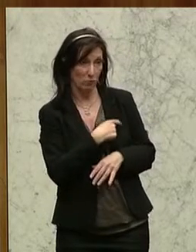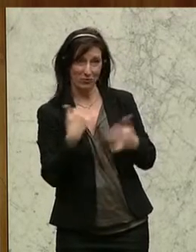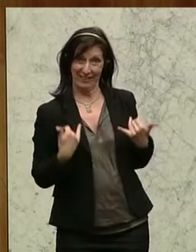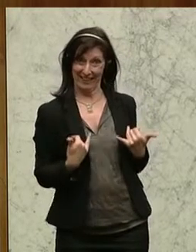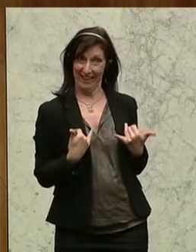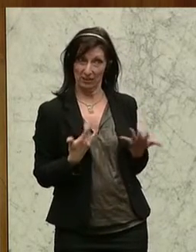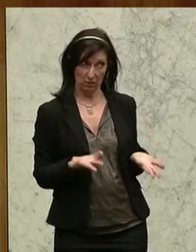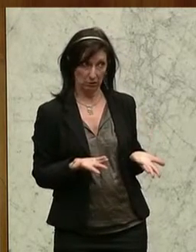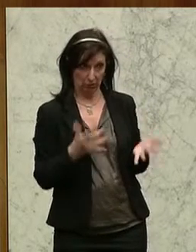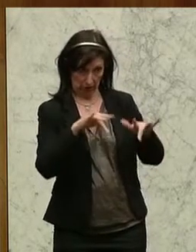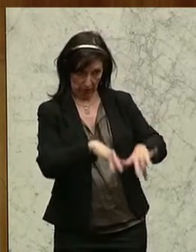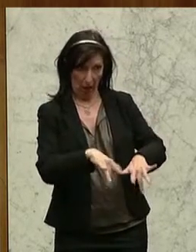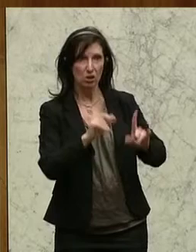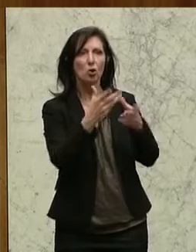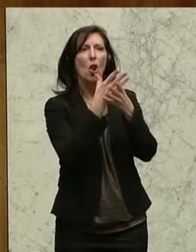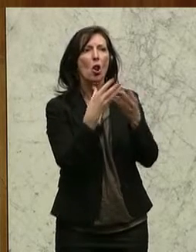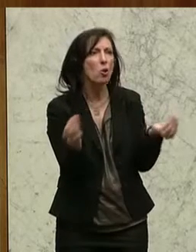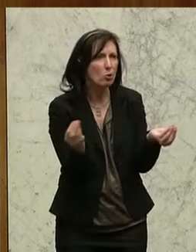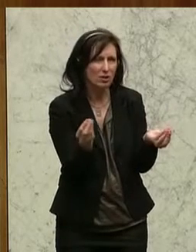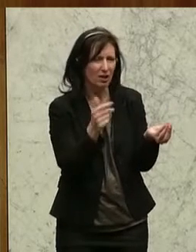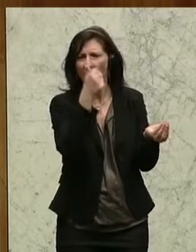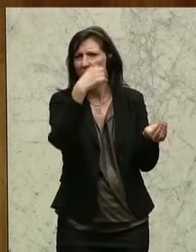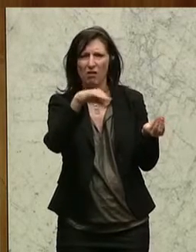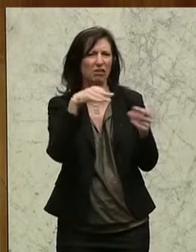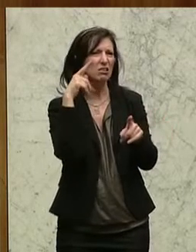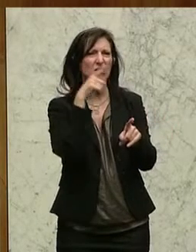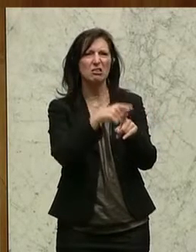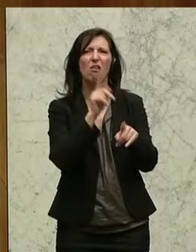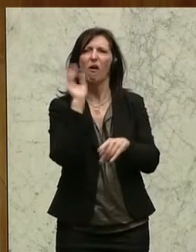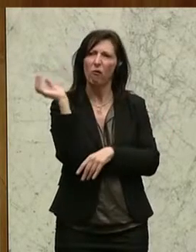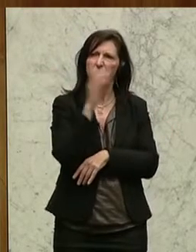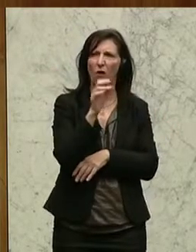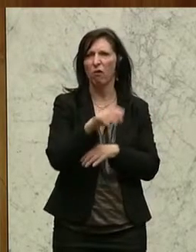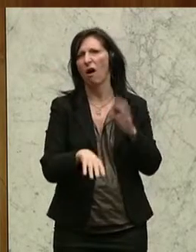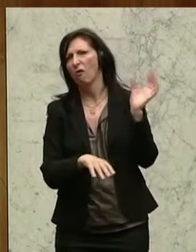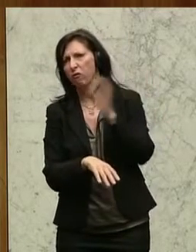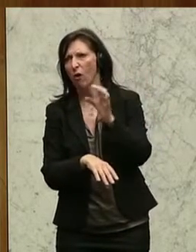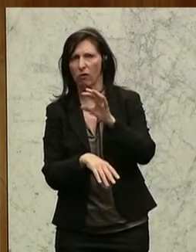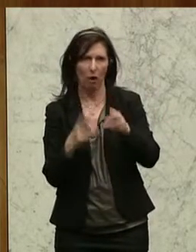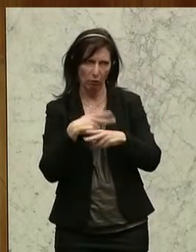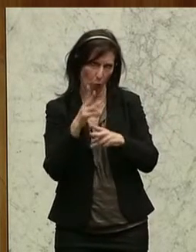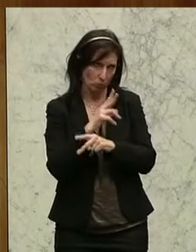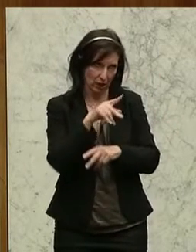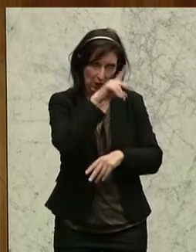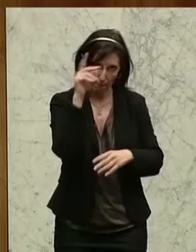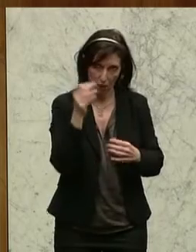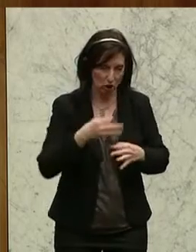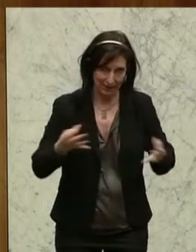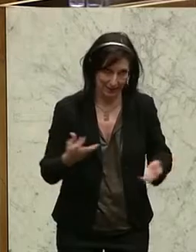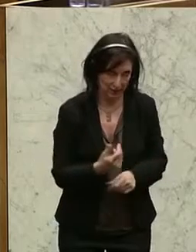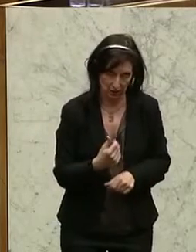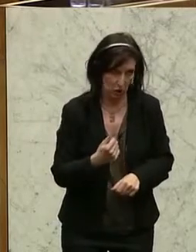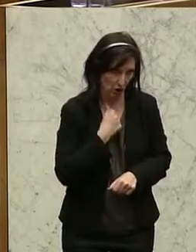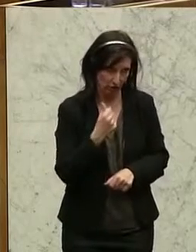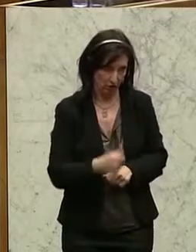aufzulösen, weil sie nur dazu gedient hat, sich gegenseitig Vorwürfe zu machen, aber für den Menschen in Österreich nichts zu Wege gebracht hat.